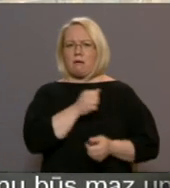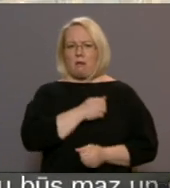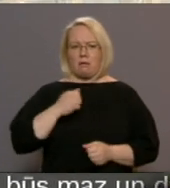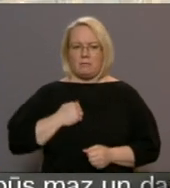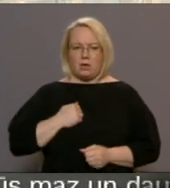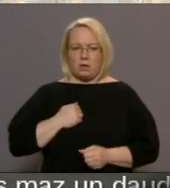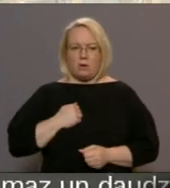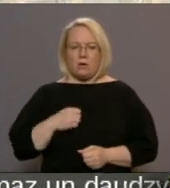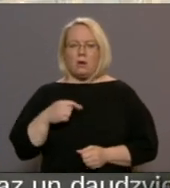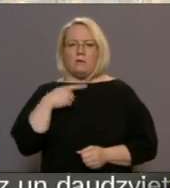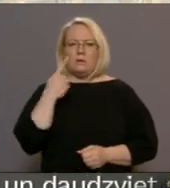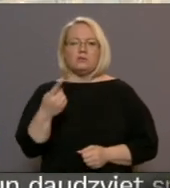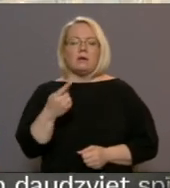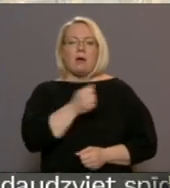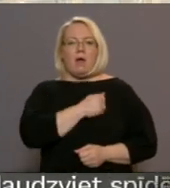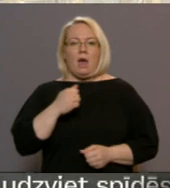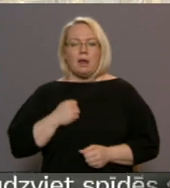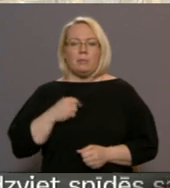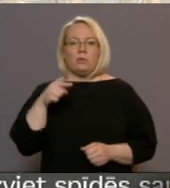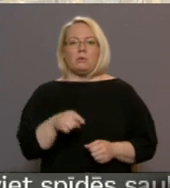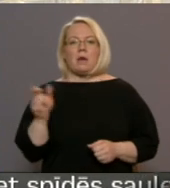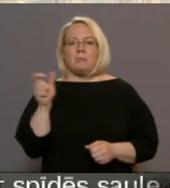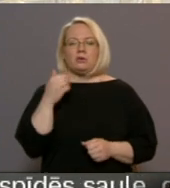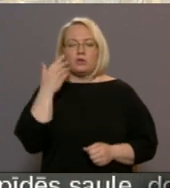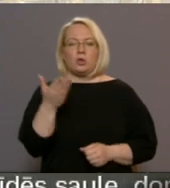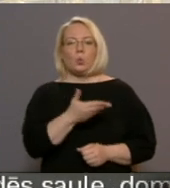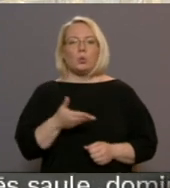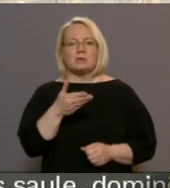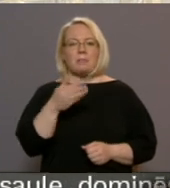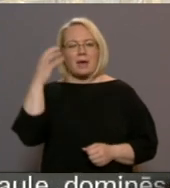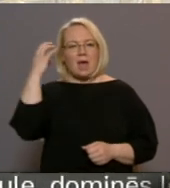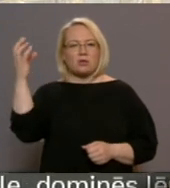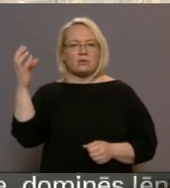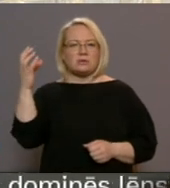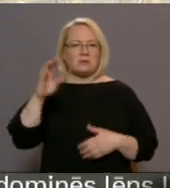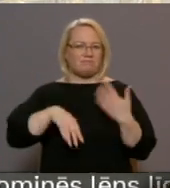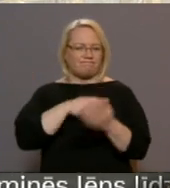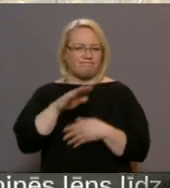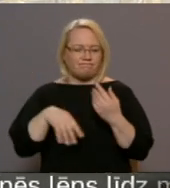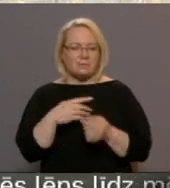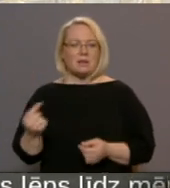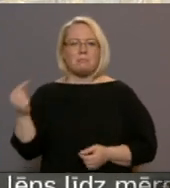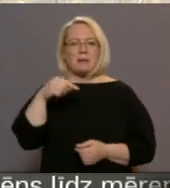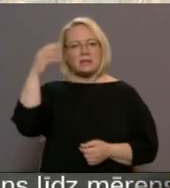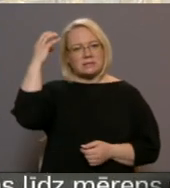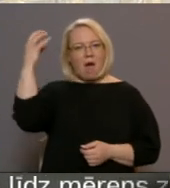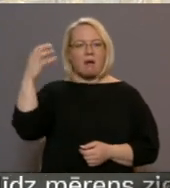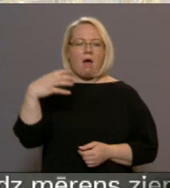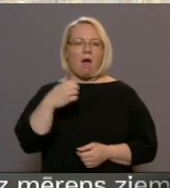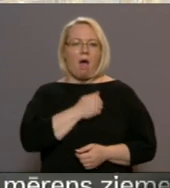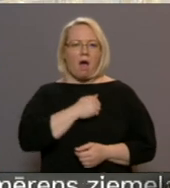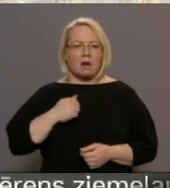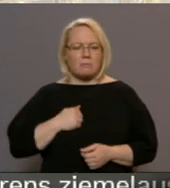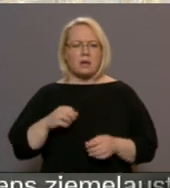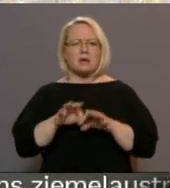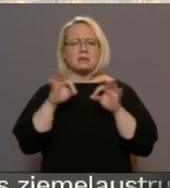Armija te ir no tā brīža, kā kurzemes hercegist paputēja, tad ienāca iekšā cāra armija. Tad te